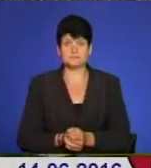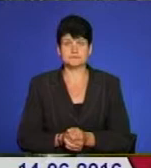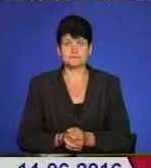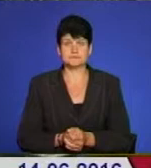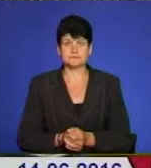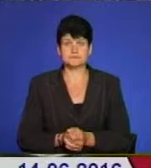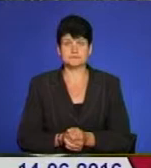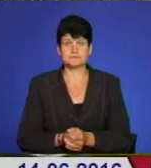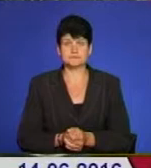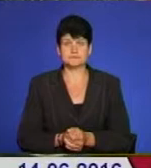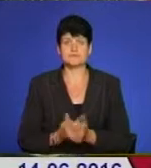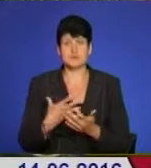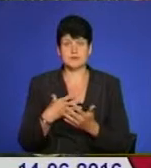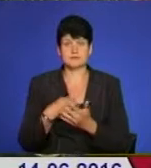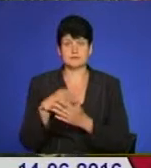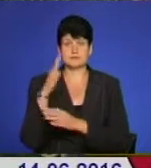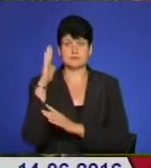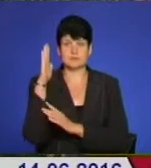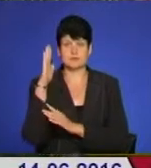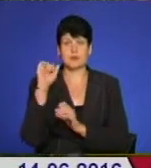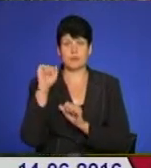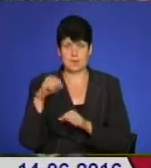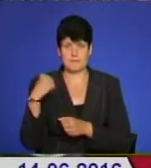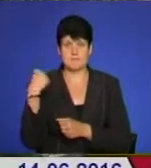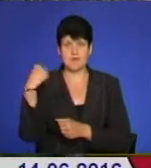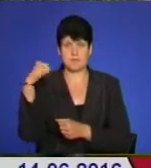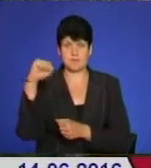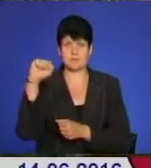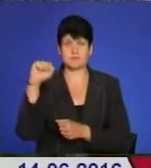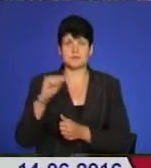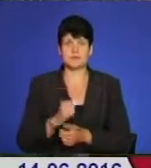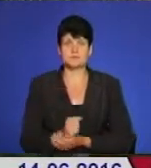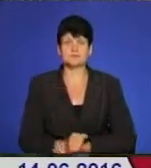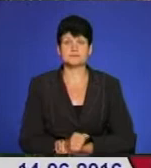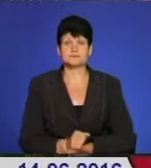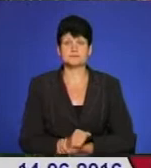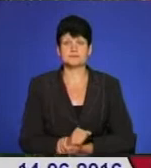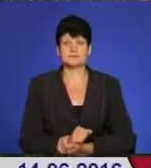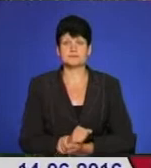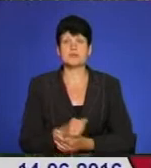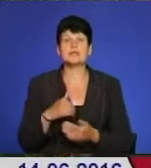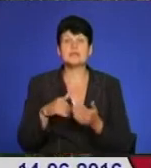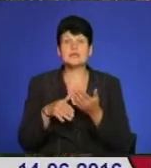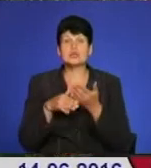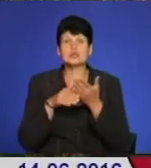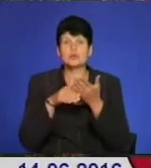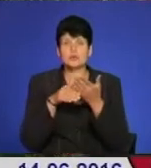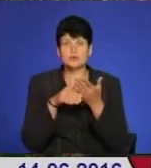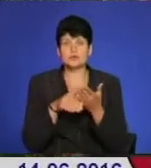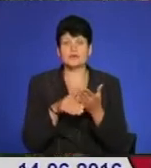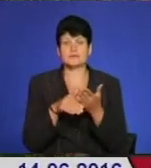Своїм голосом, так? Своїм голосом. Щоб ми змогли перемогти. Щоб ми змогли перемогти. І допомогти? І